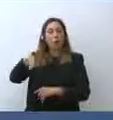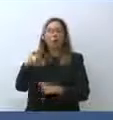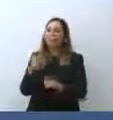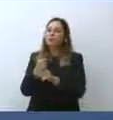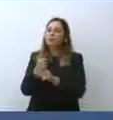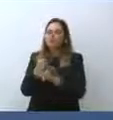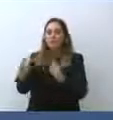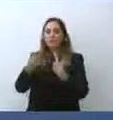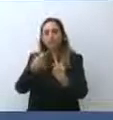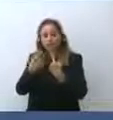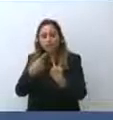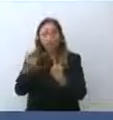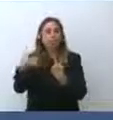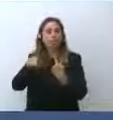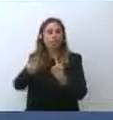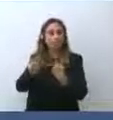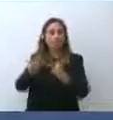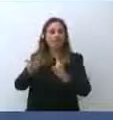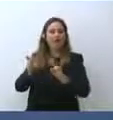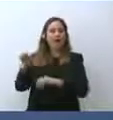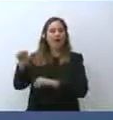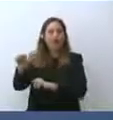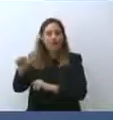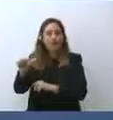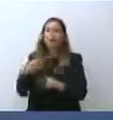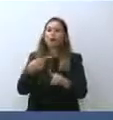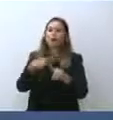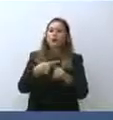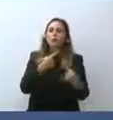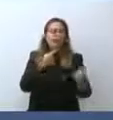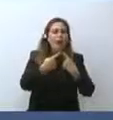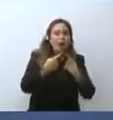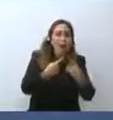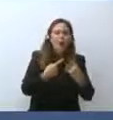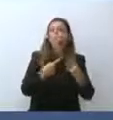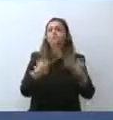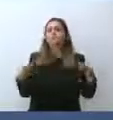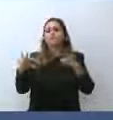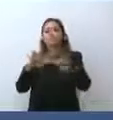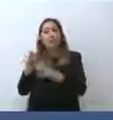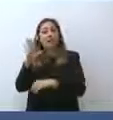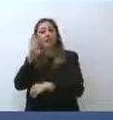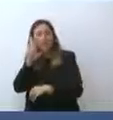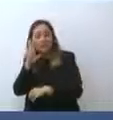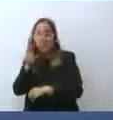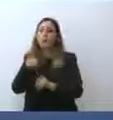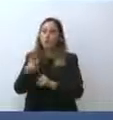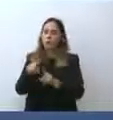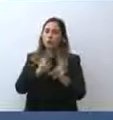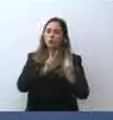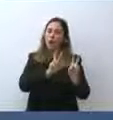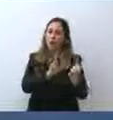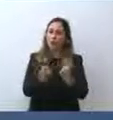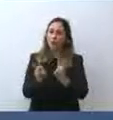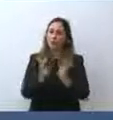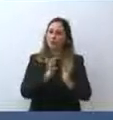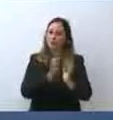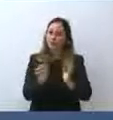Si parlerà di rapporti bilaterali. Si parlerà di Libia. Sarà veramente una conversazione